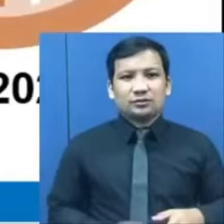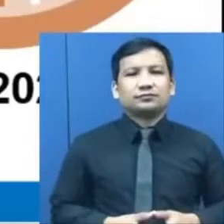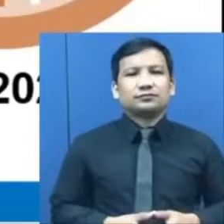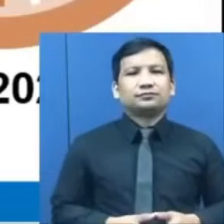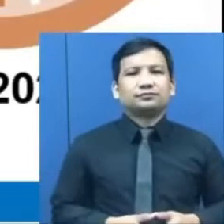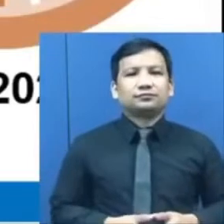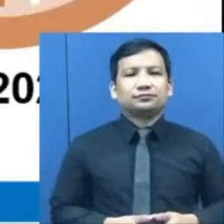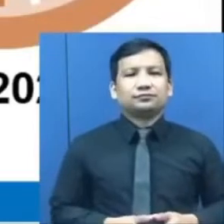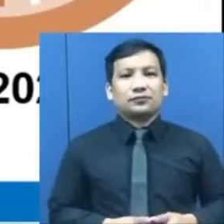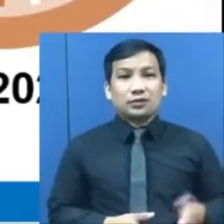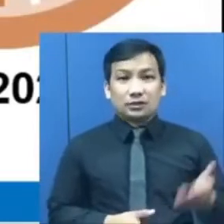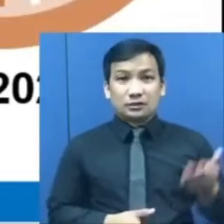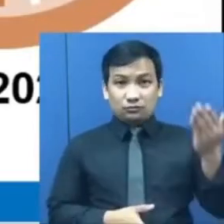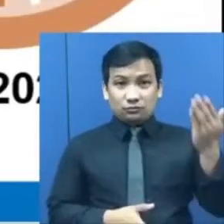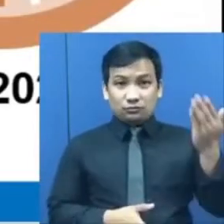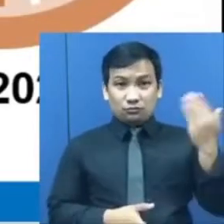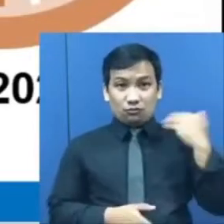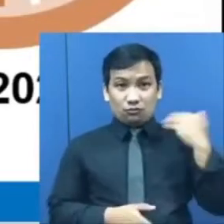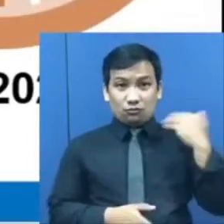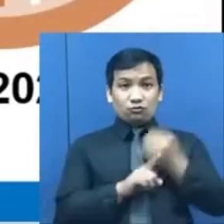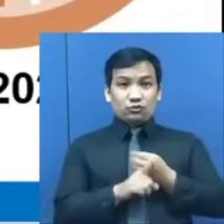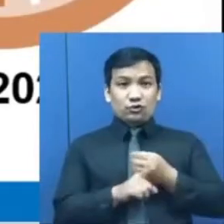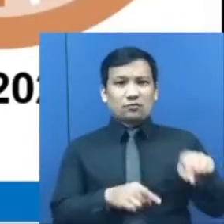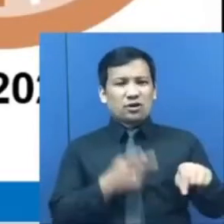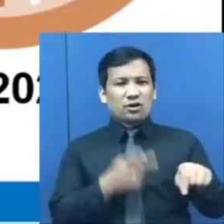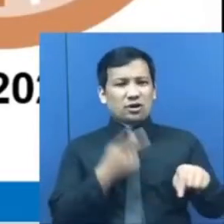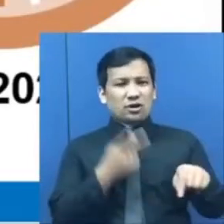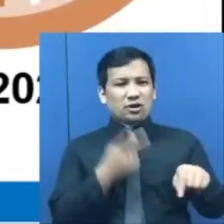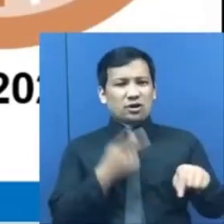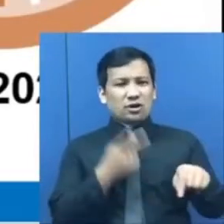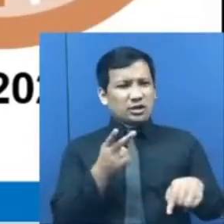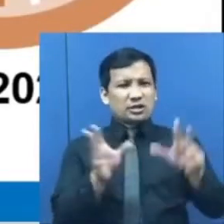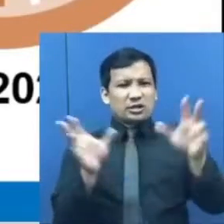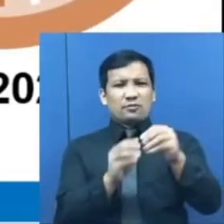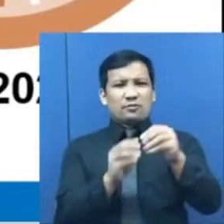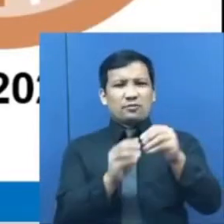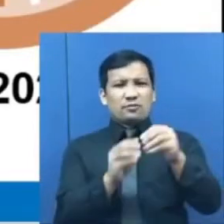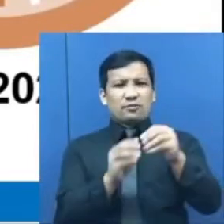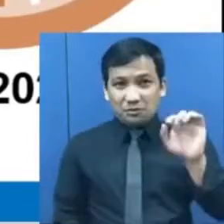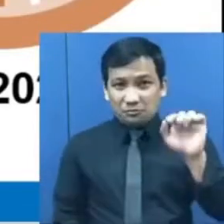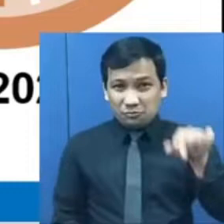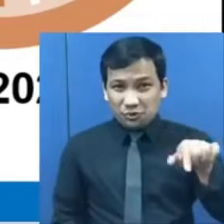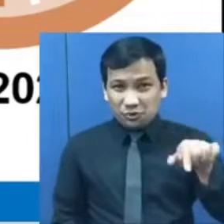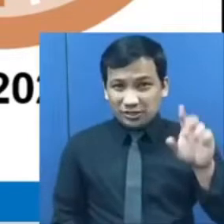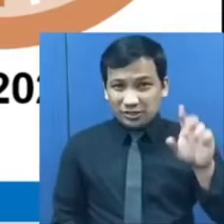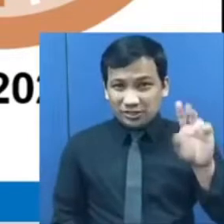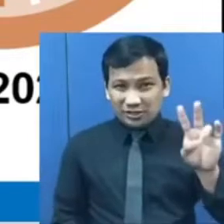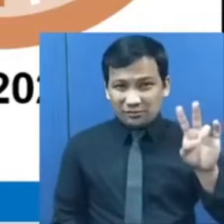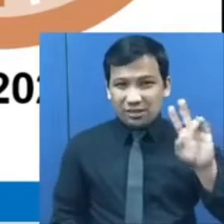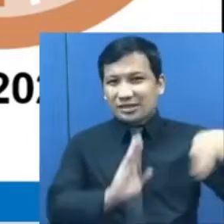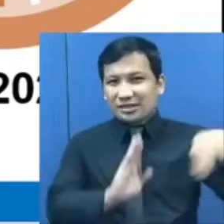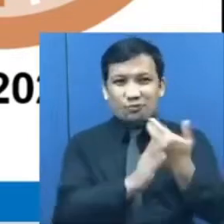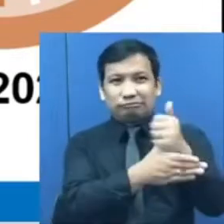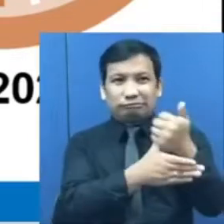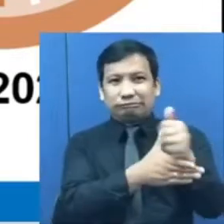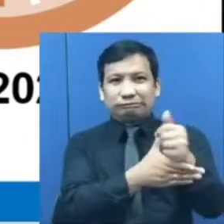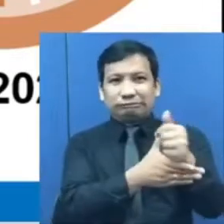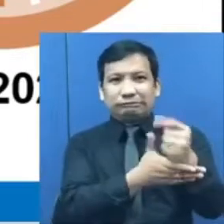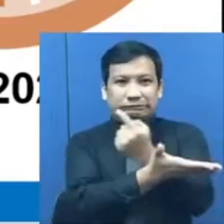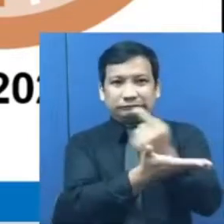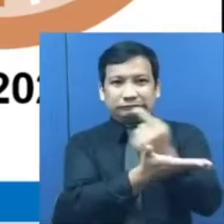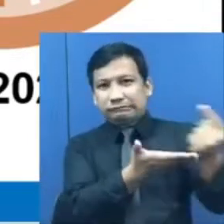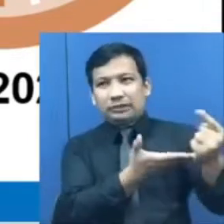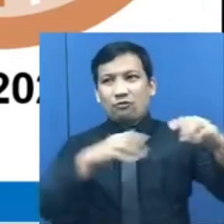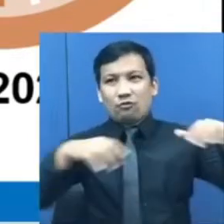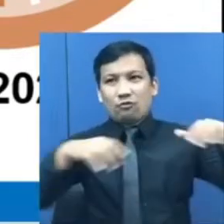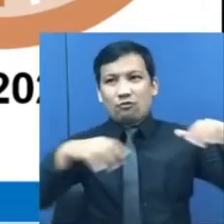nitong Oktober 2021, naitala sa 39.7 hours ang average hours work in a week ng mga